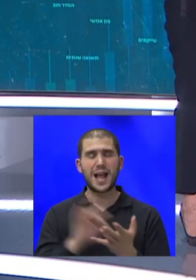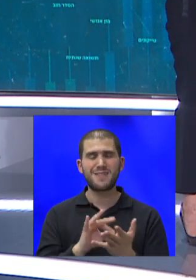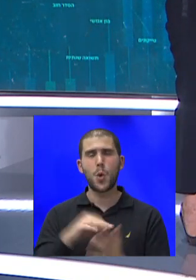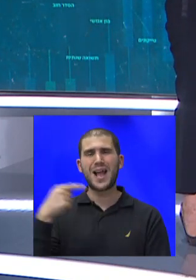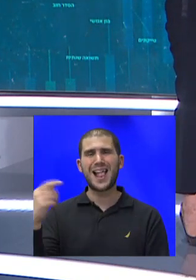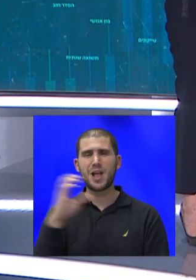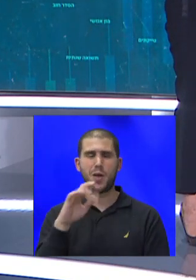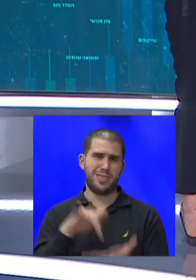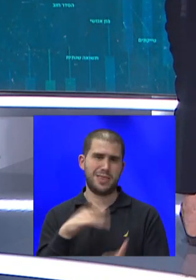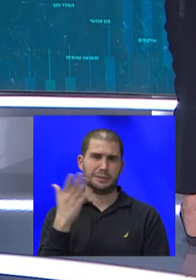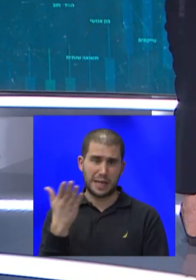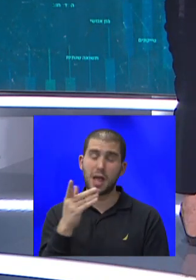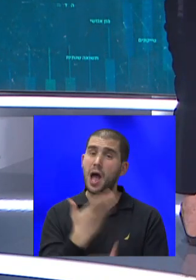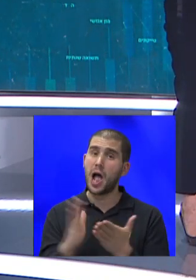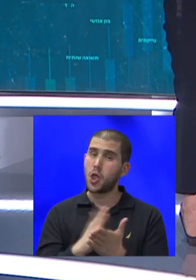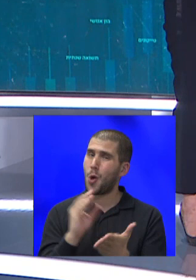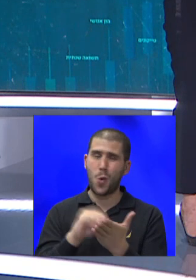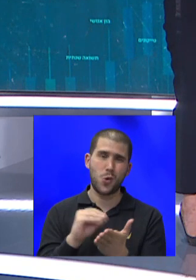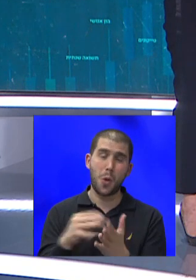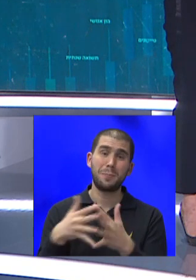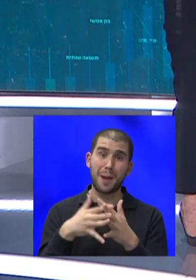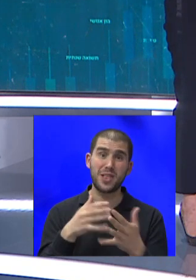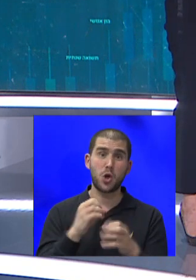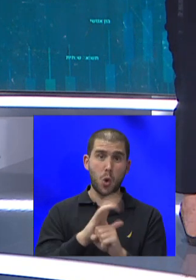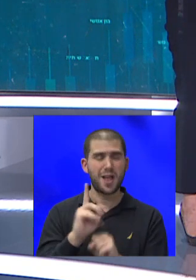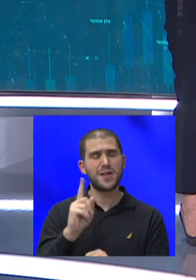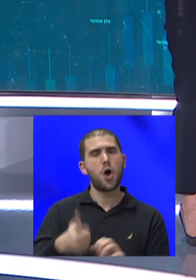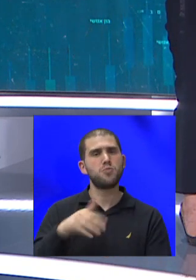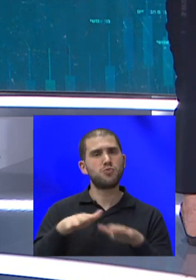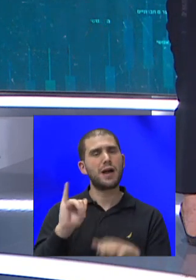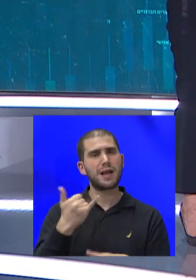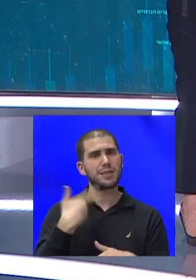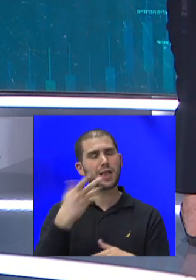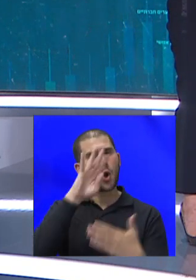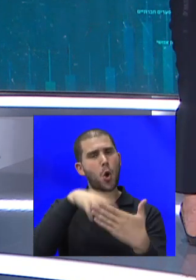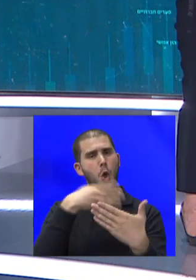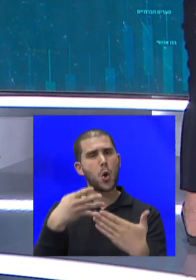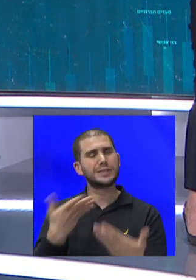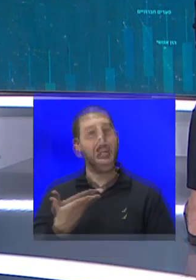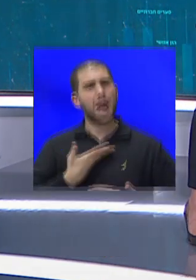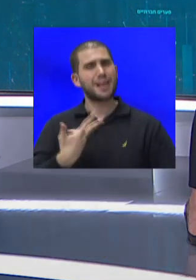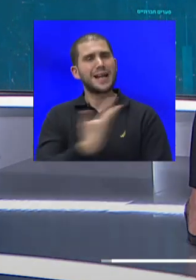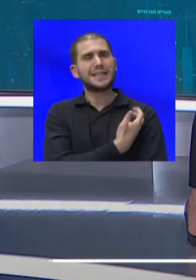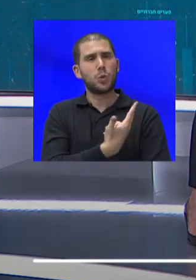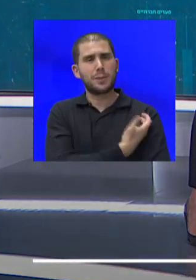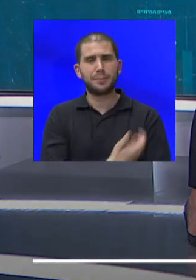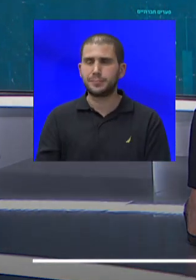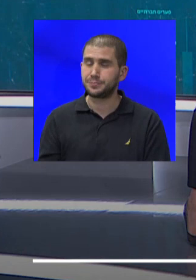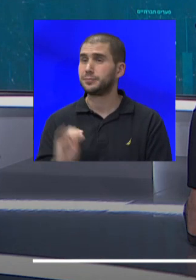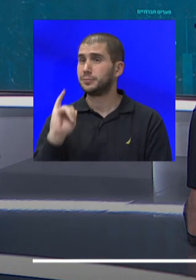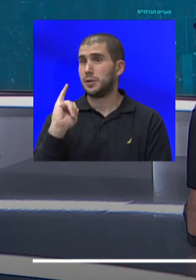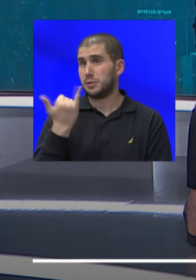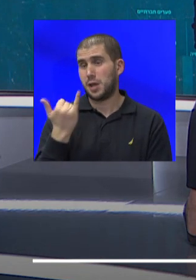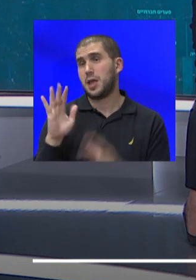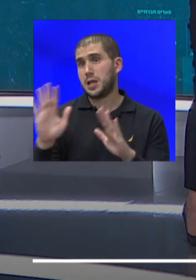החלטות לא היו בקבינט הקורונה, אבל ראש הממשלה כן הציב לוח זמנים לקבלת חיסונים. כן, או כך לפחות בדברים שהוא אמר